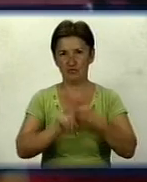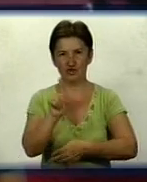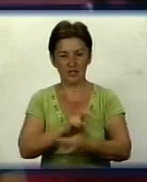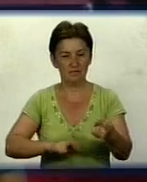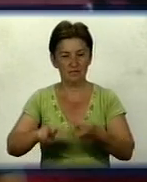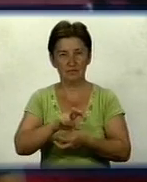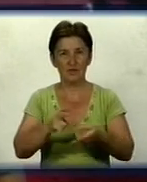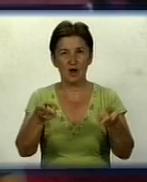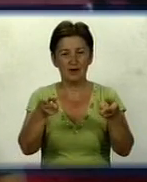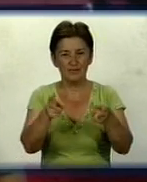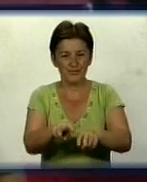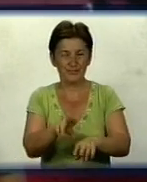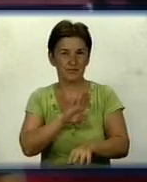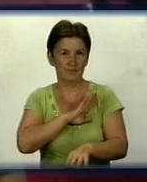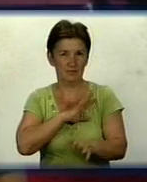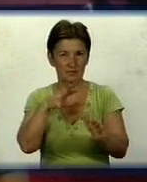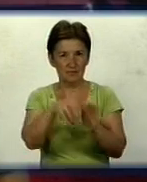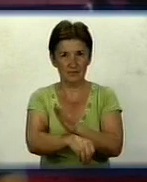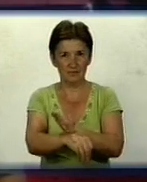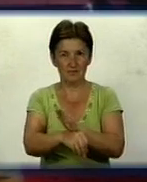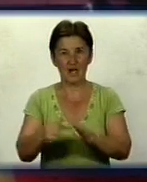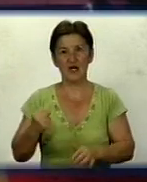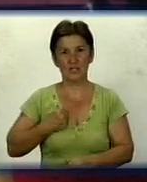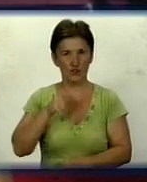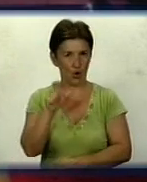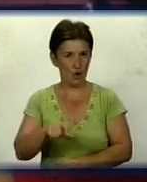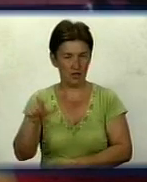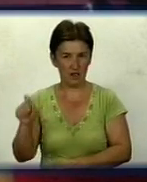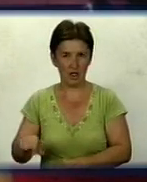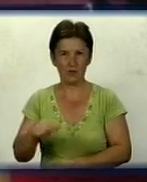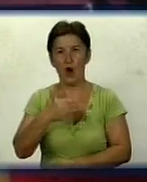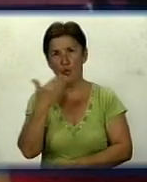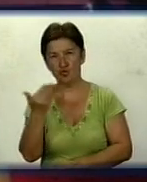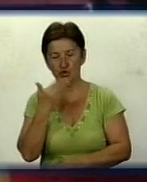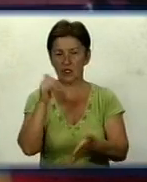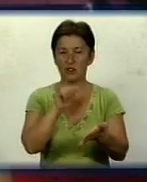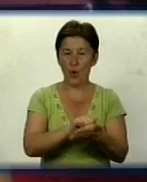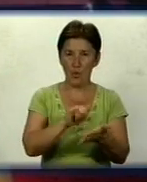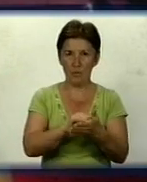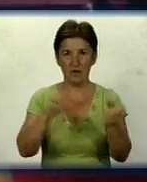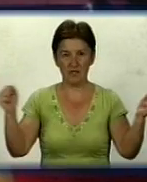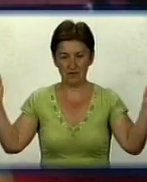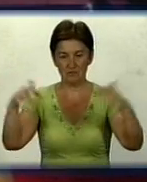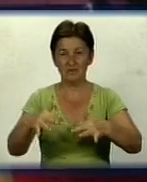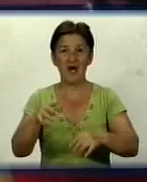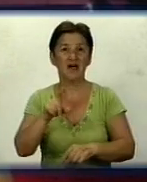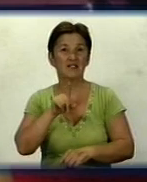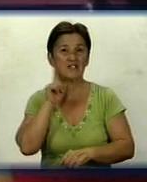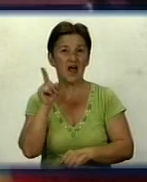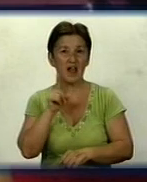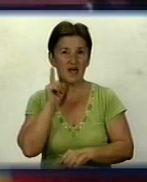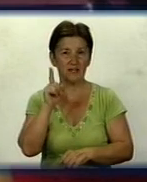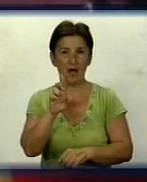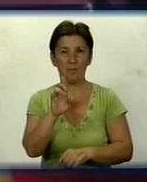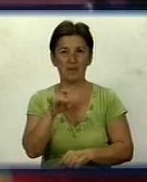радянських солдат. Більше 20 спеціалістів з Умані, Ужгорода та Дніпропетровська з'їхалися в урочище «Зелена брама», що в Новоархангельському